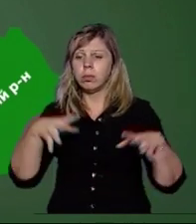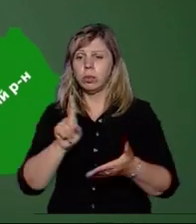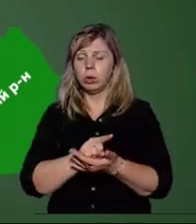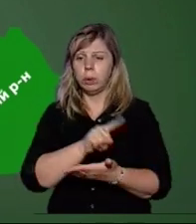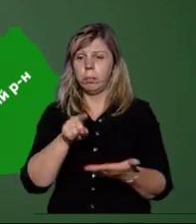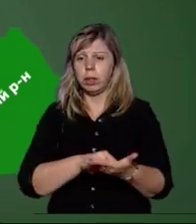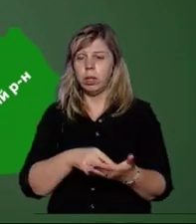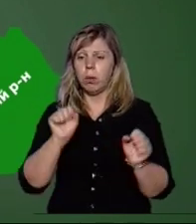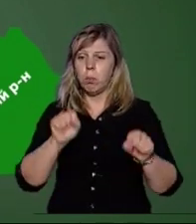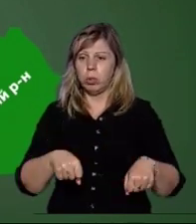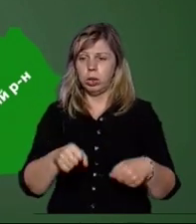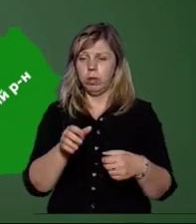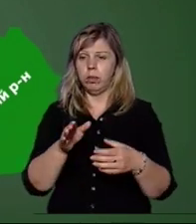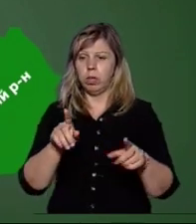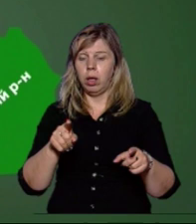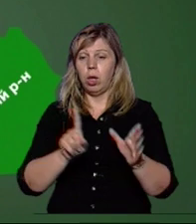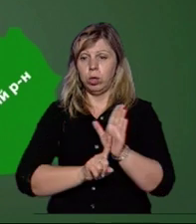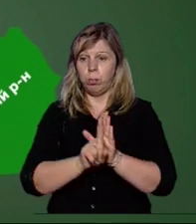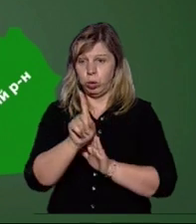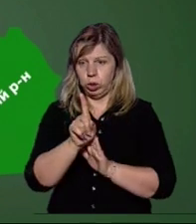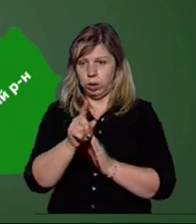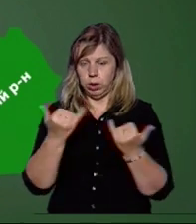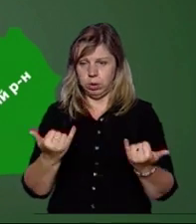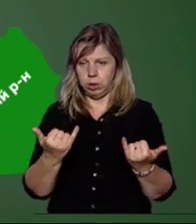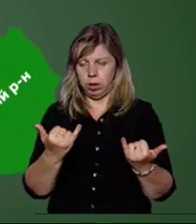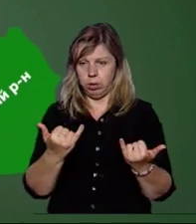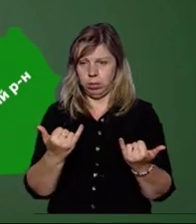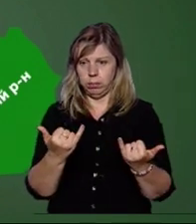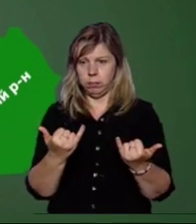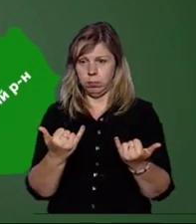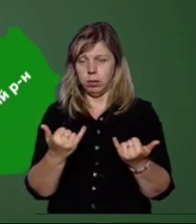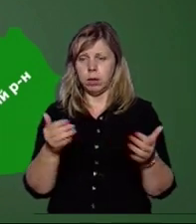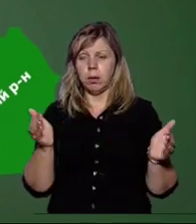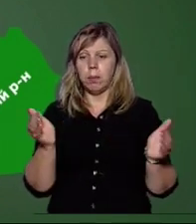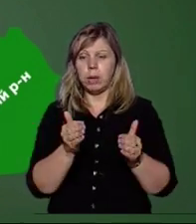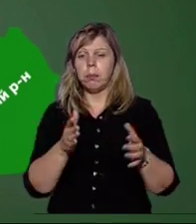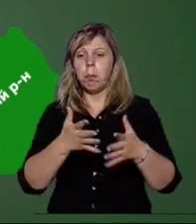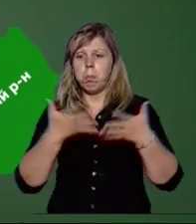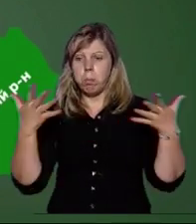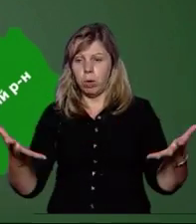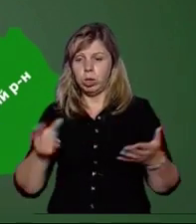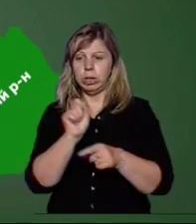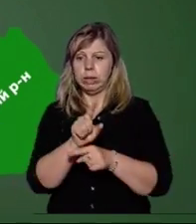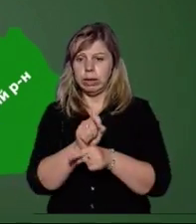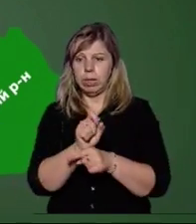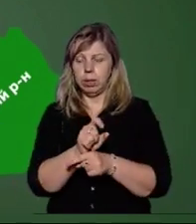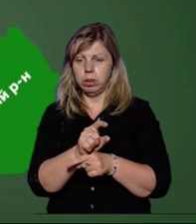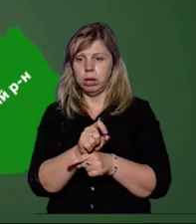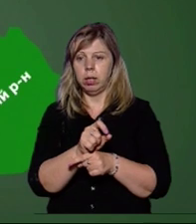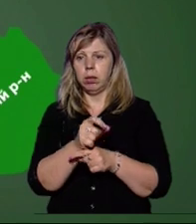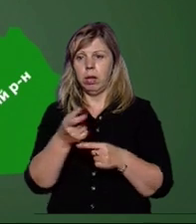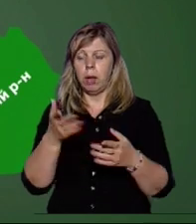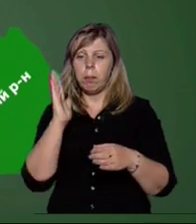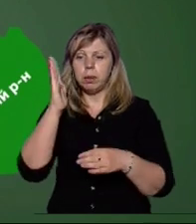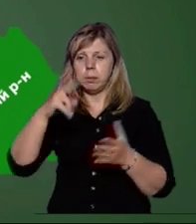питання щодо можливого створення? Спочатку зараз проходить максимально більше задача сформувати